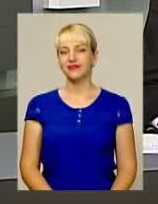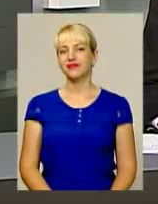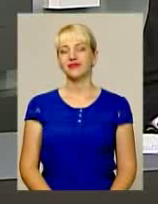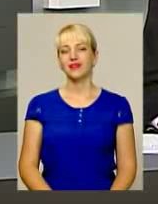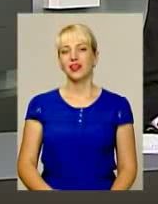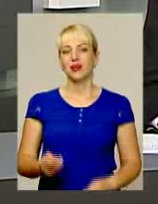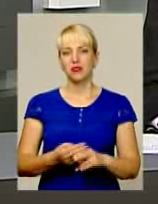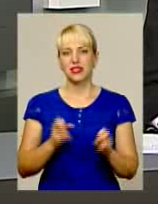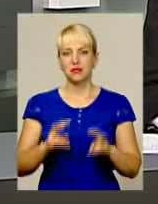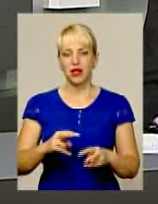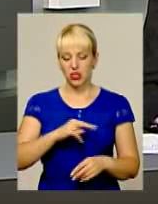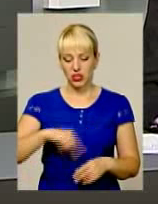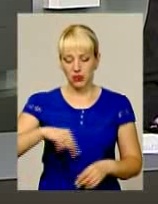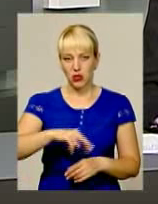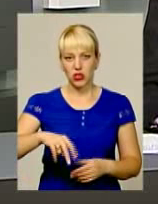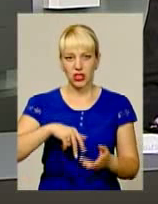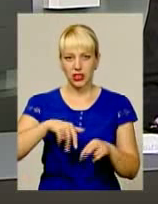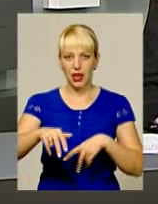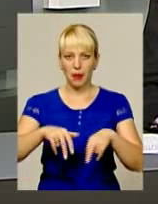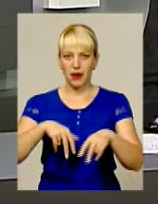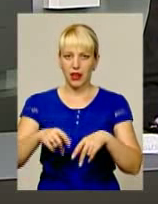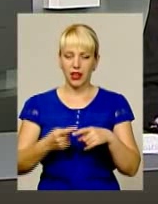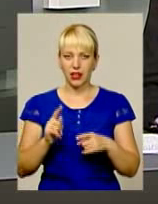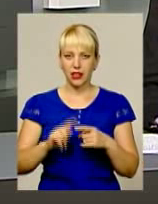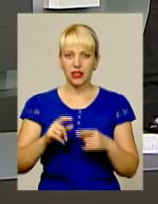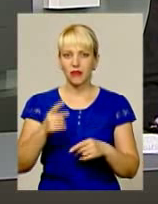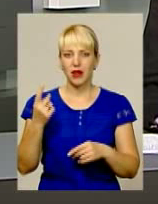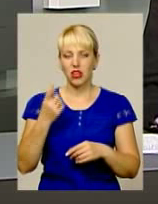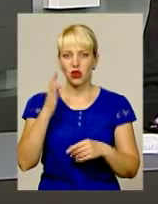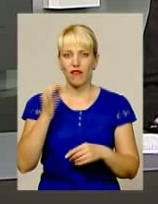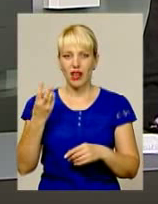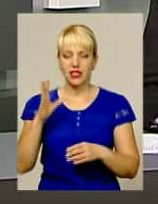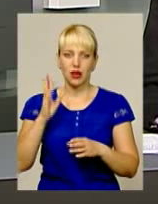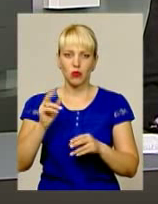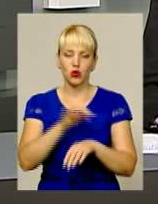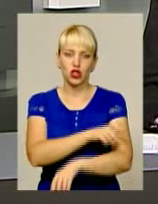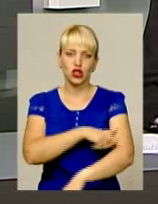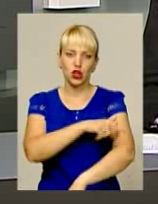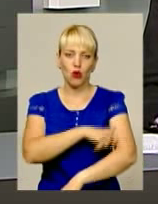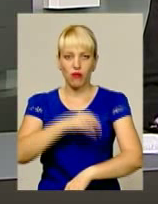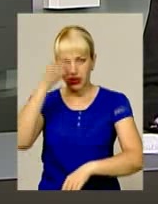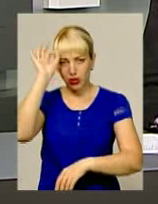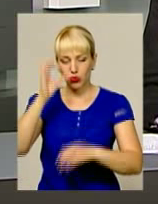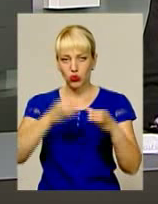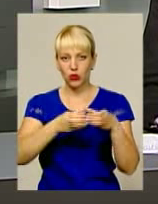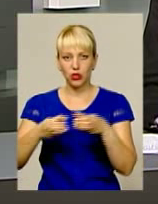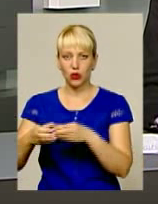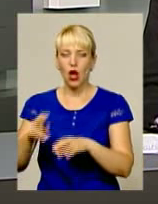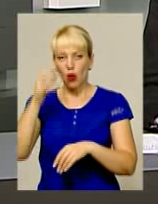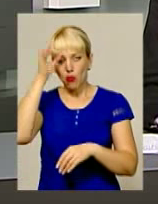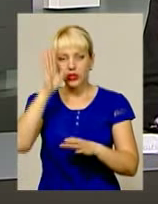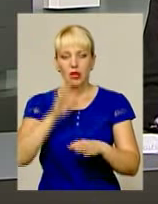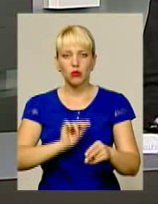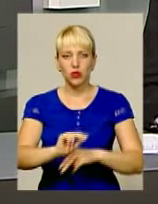Безпечний пішохідний перехід. З 1 вересня біля шкіл обласного центру чергуватимуть патрульні групи. Впродовж трьох днів поліціянти